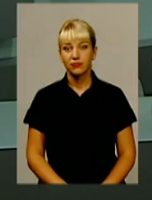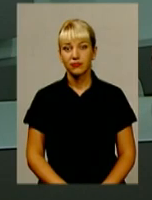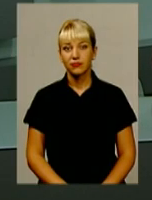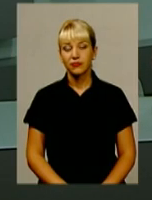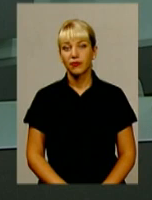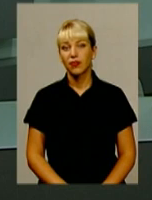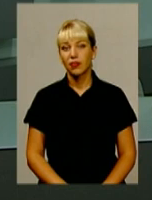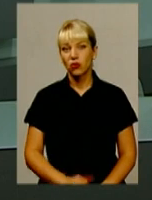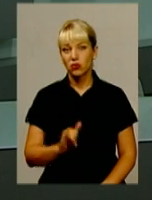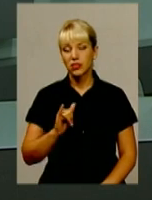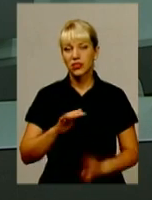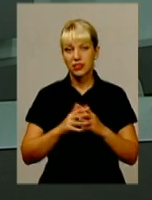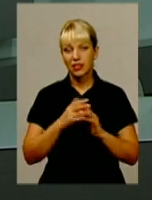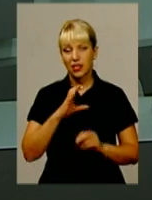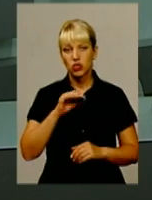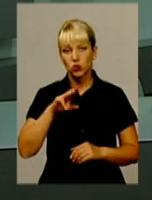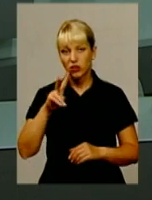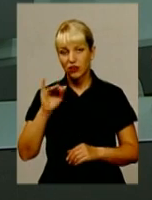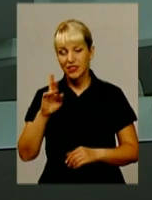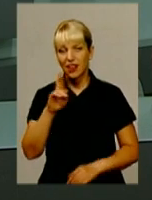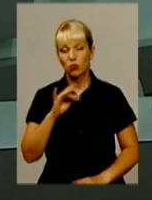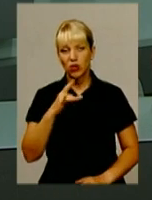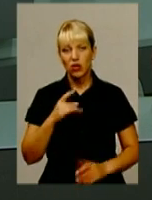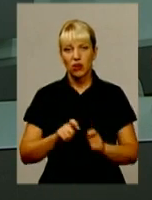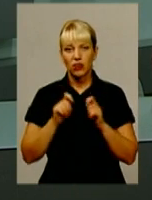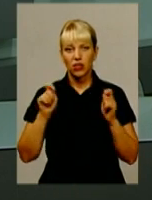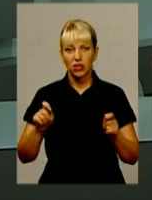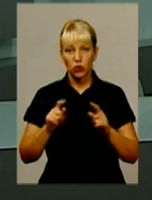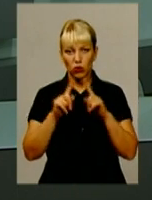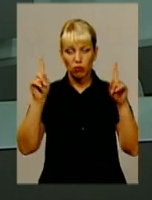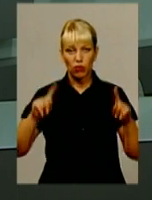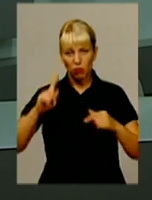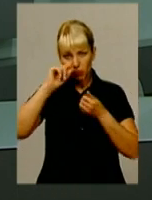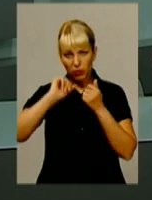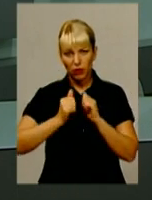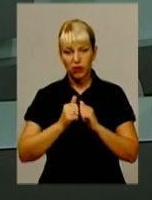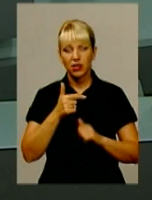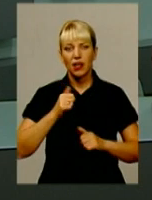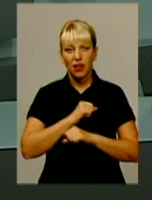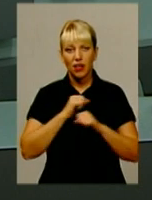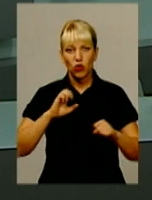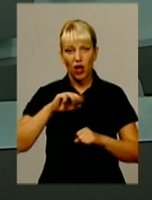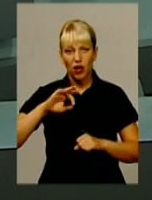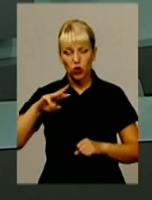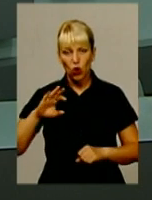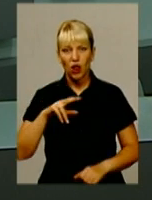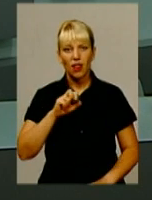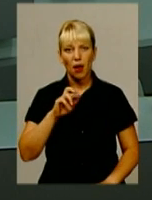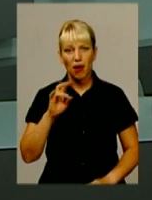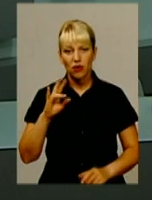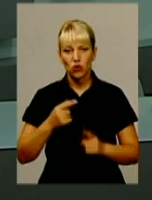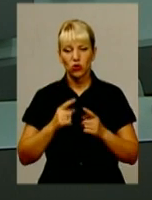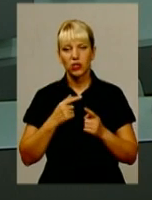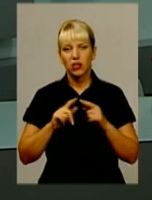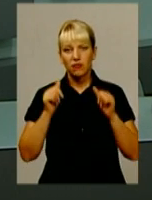У селі Сутківці Ярмоленецького району відкрили меморіальну дошку герою АТО Роману Лабаню. Дошку встановили на